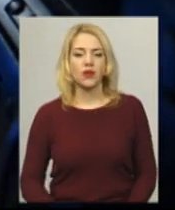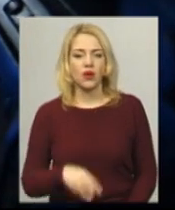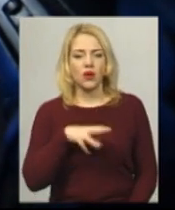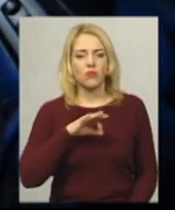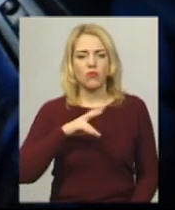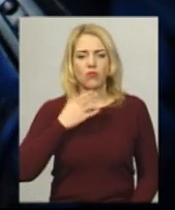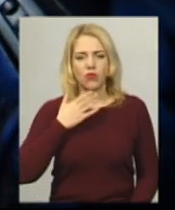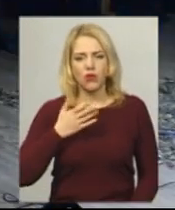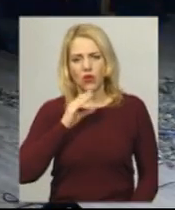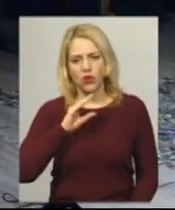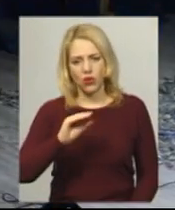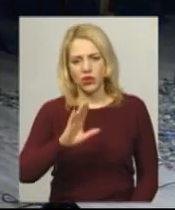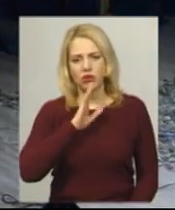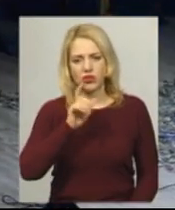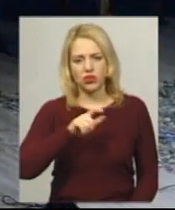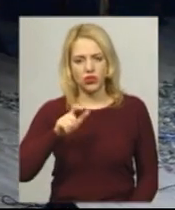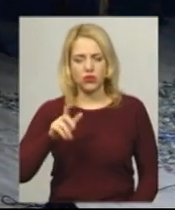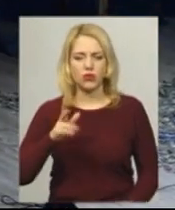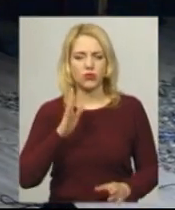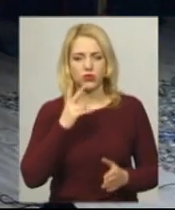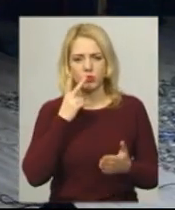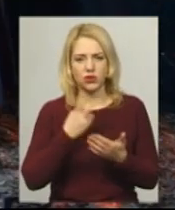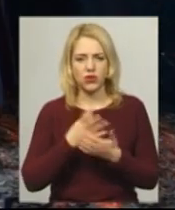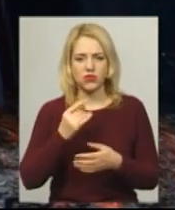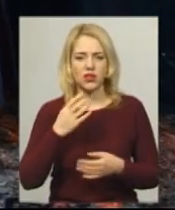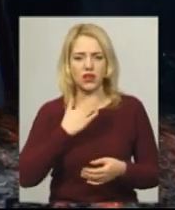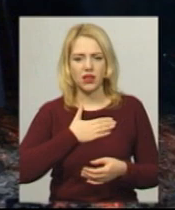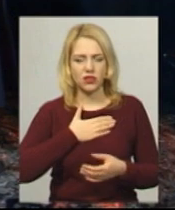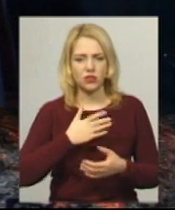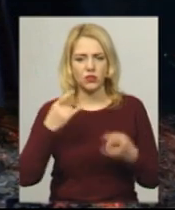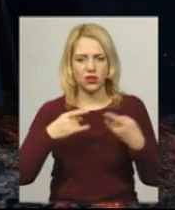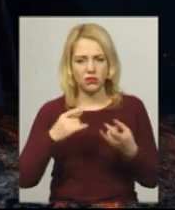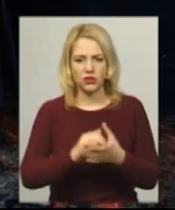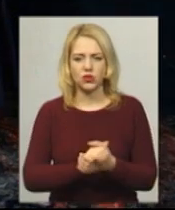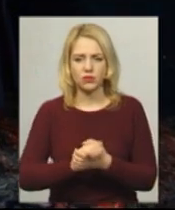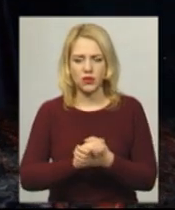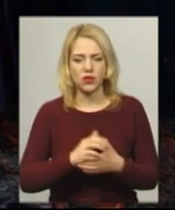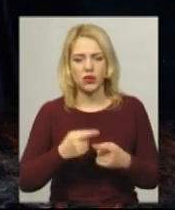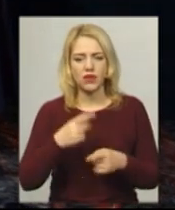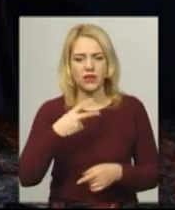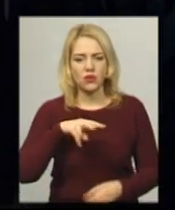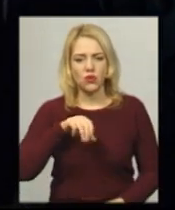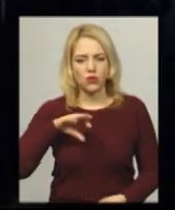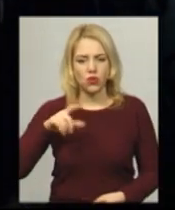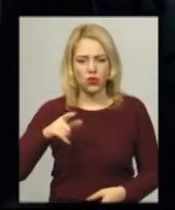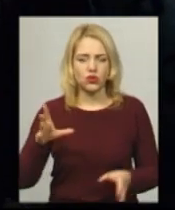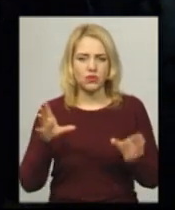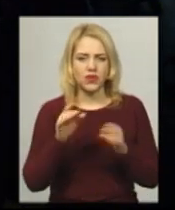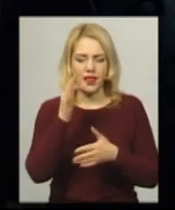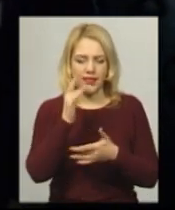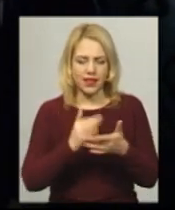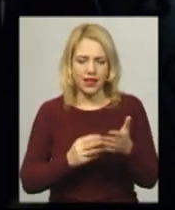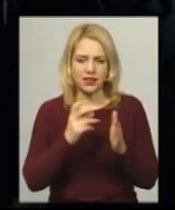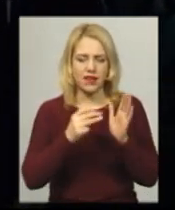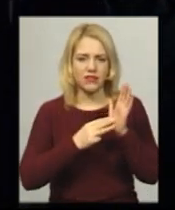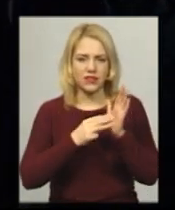транслюватимуть на Суспільному мовнику 20 лютого. Режисерка по роботі з жінками Наталя Пеляниця розповіла, аби скласти спільно текст монологу на 8